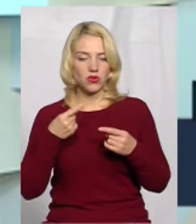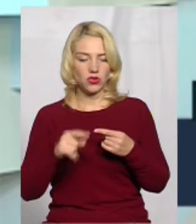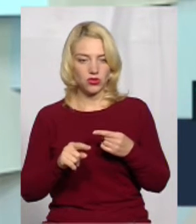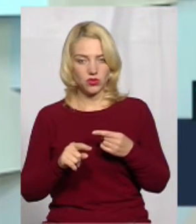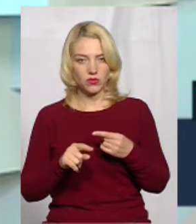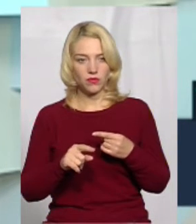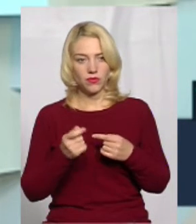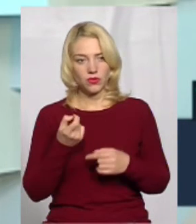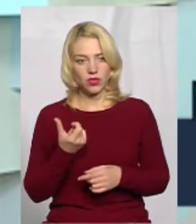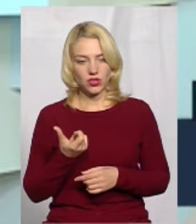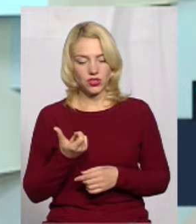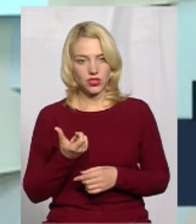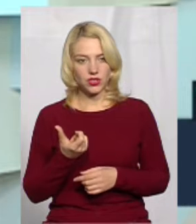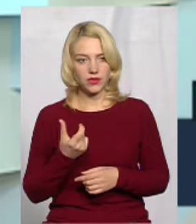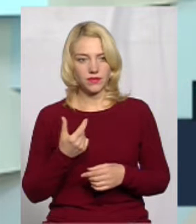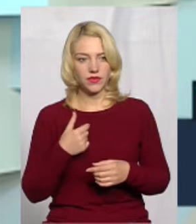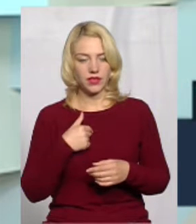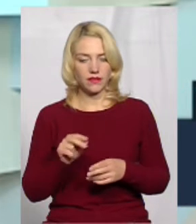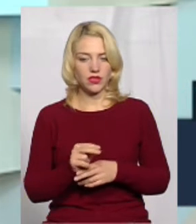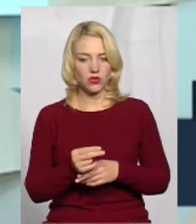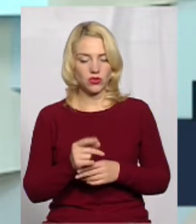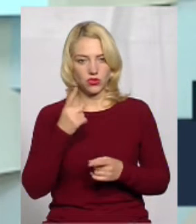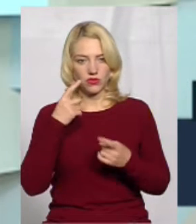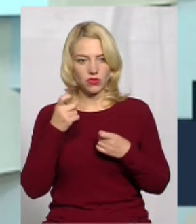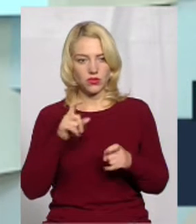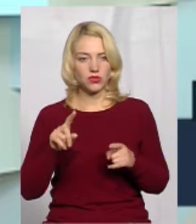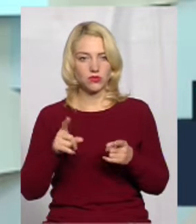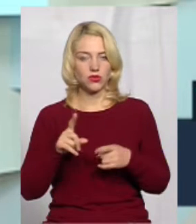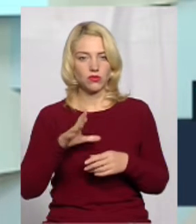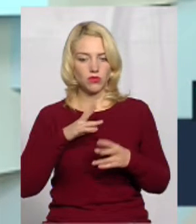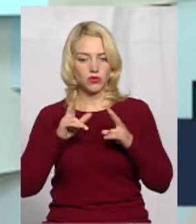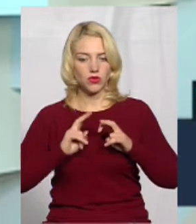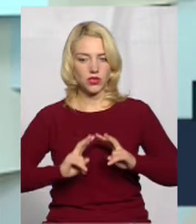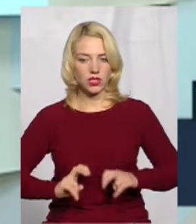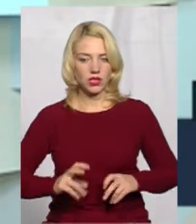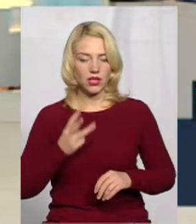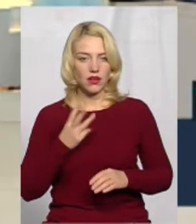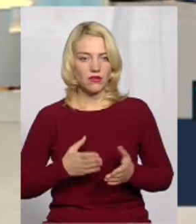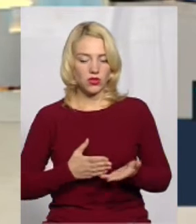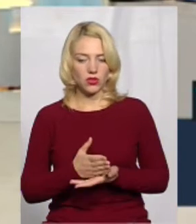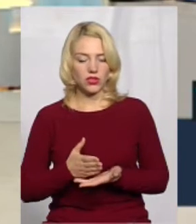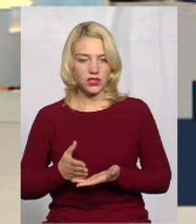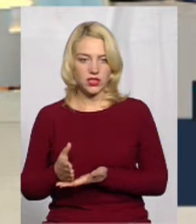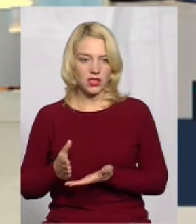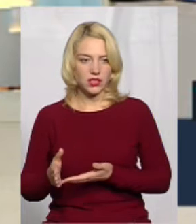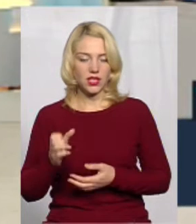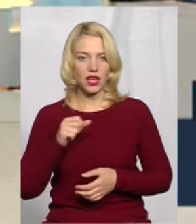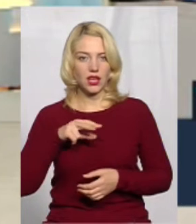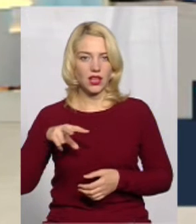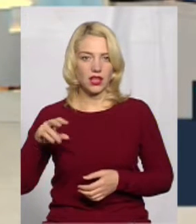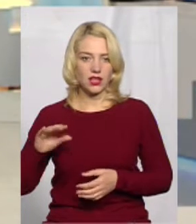-іншому, трішечки я відкоригую інформацію, тому що був розгляд дійсно в трьох інстанціях, але